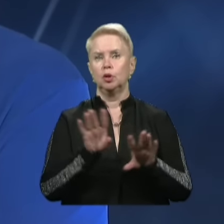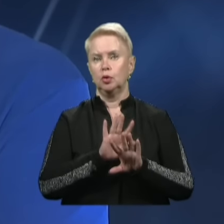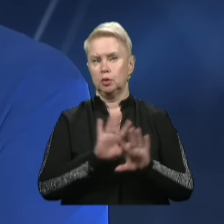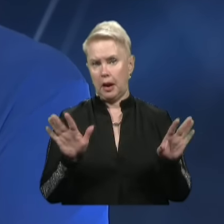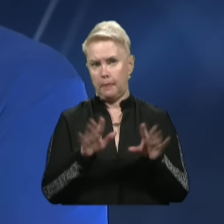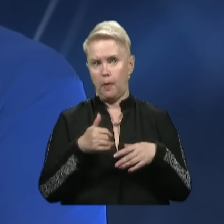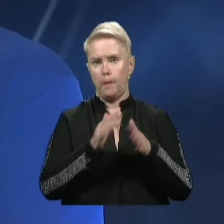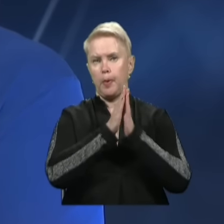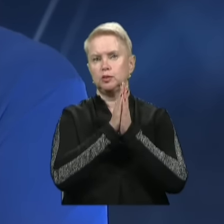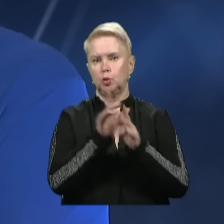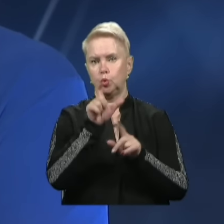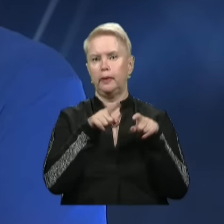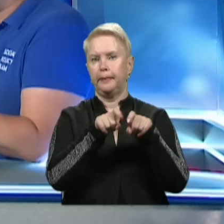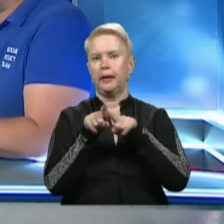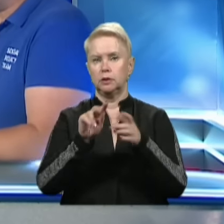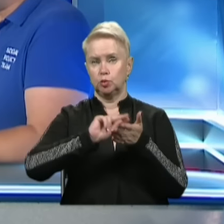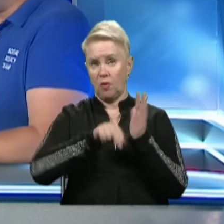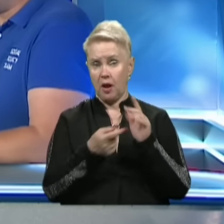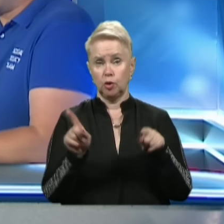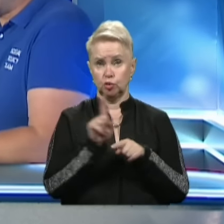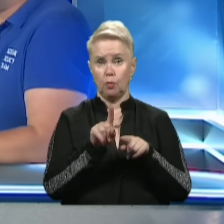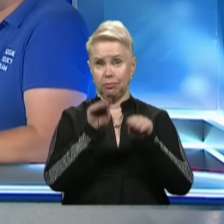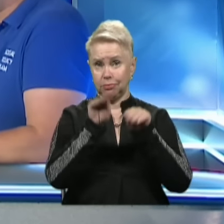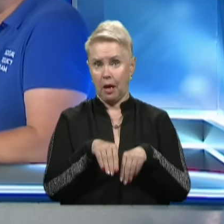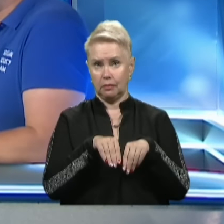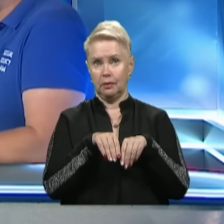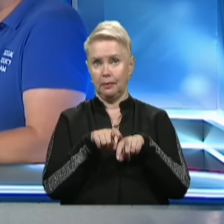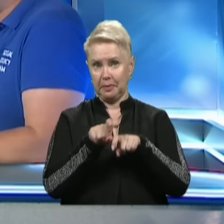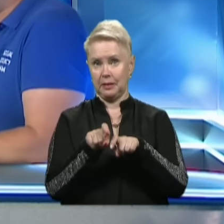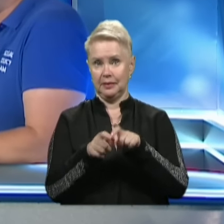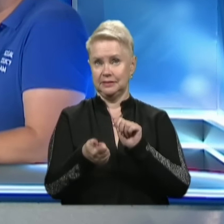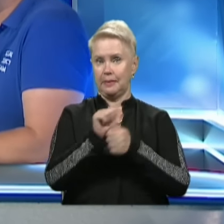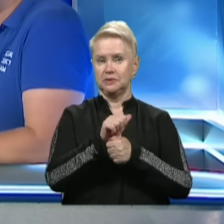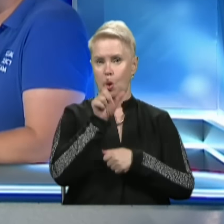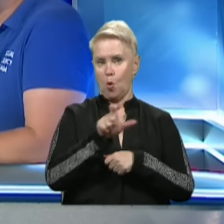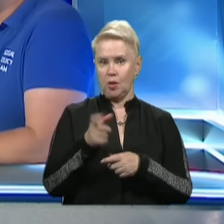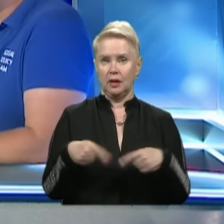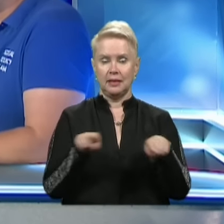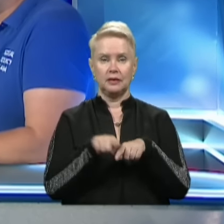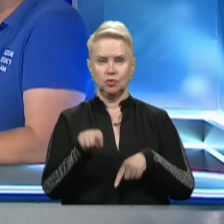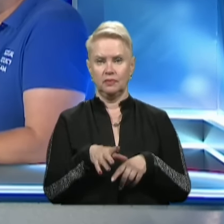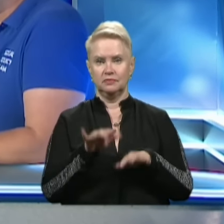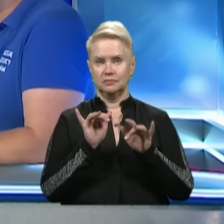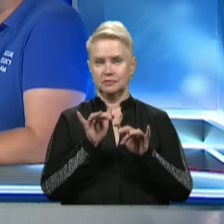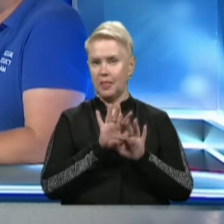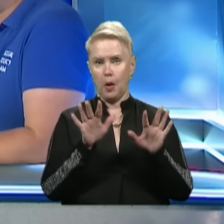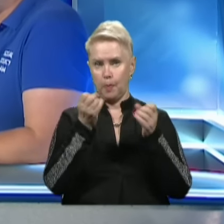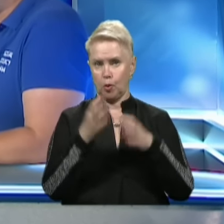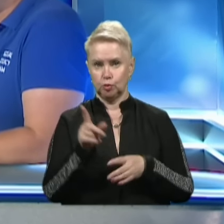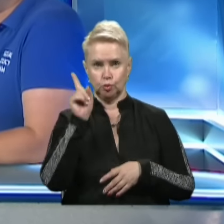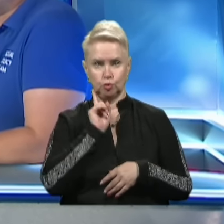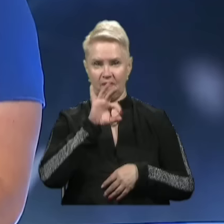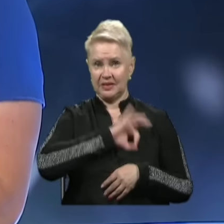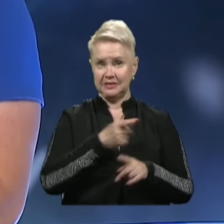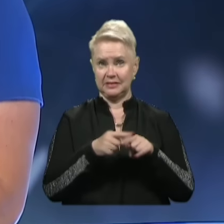просити людей бігати з довідками, а щоб дані бігали замість людей. Таким чином, це не просто про зручність і